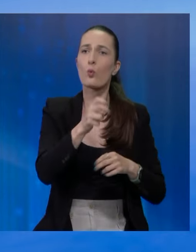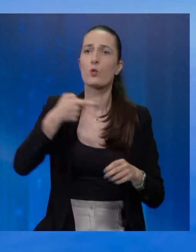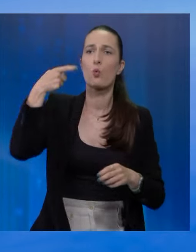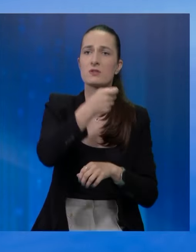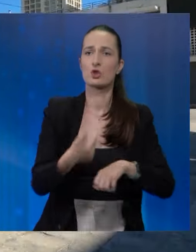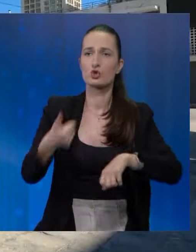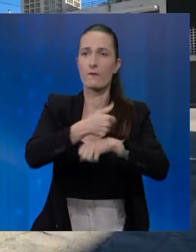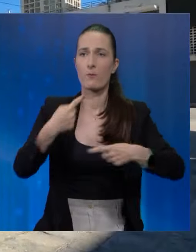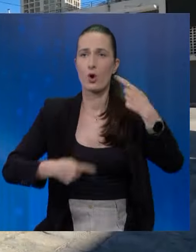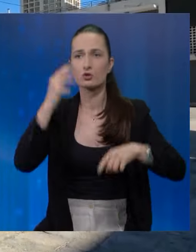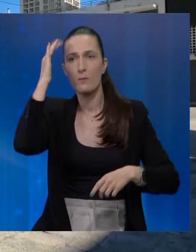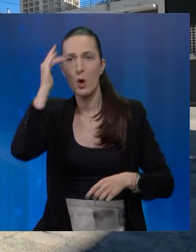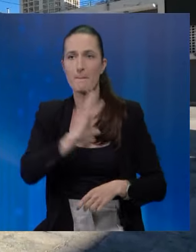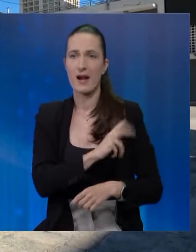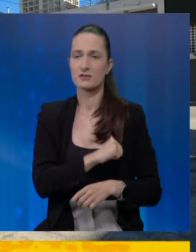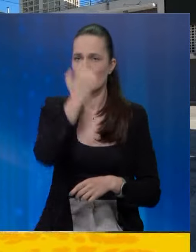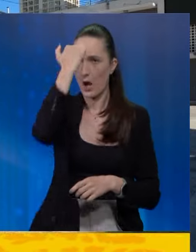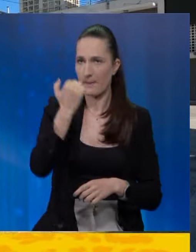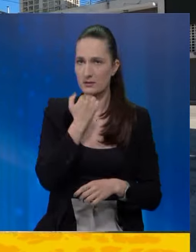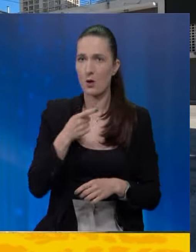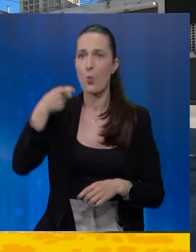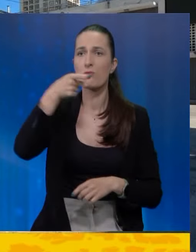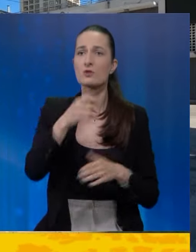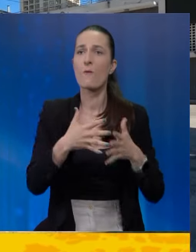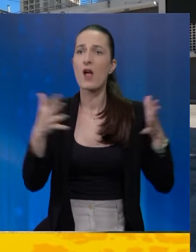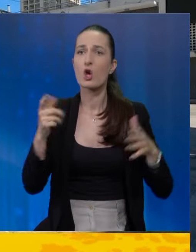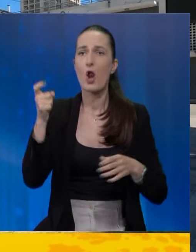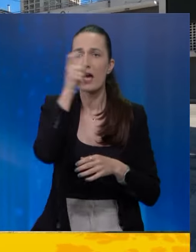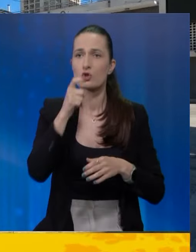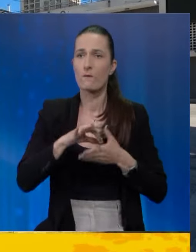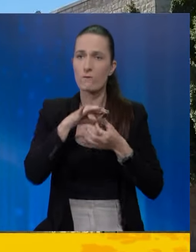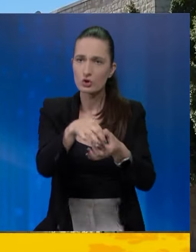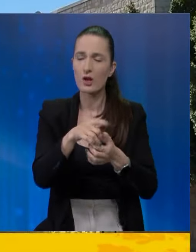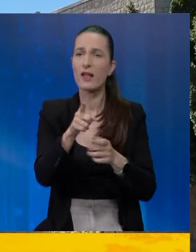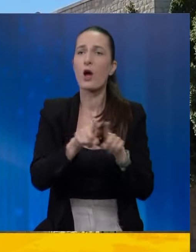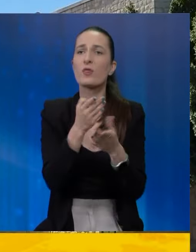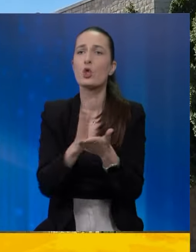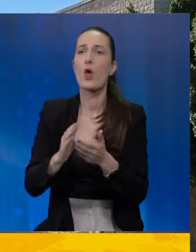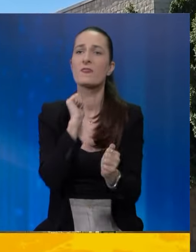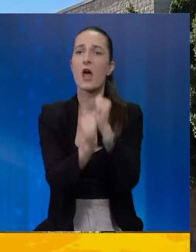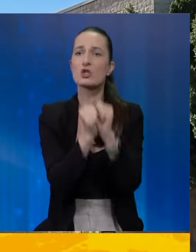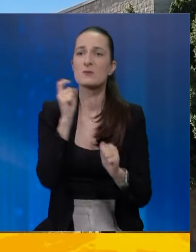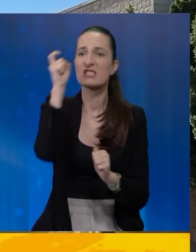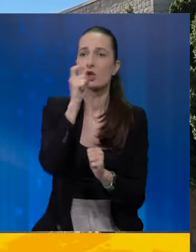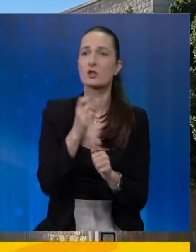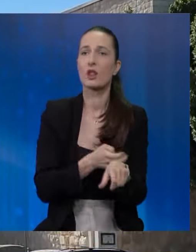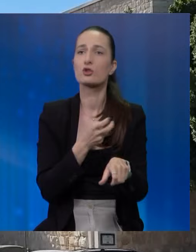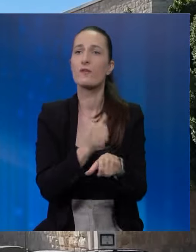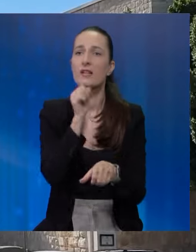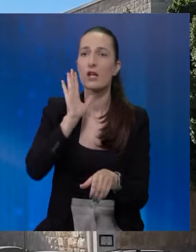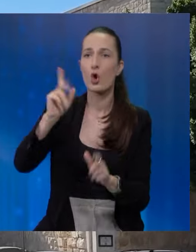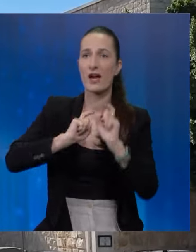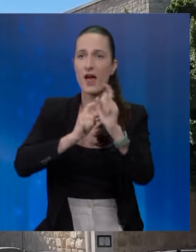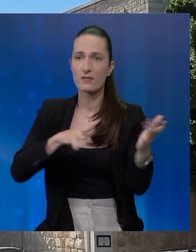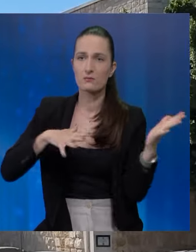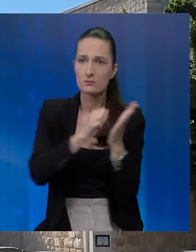političkog biroa palestinskog Hamasa. Ubijstvo velikog nacionalnog vođe dio je terorizma cionističke države i njenog rata, istrebljenja,